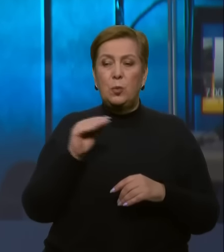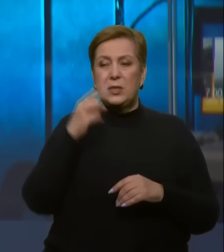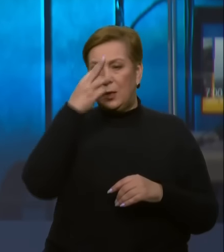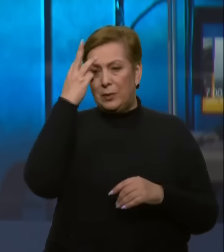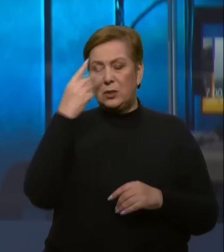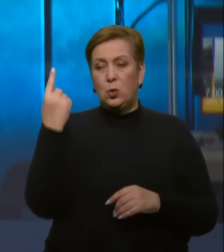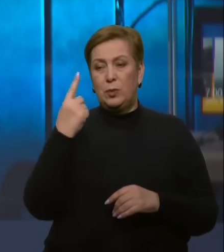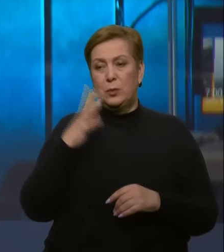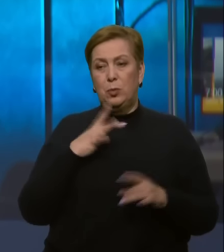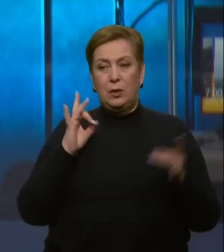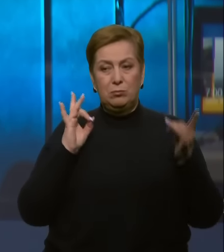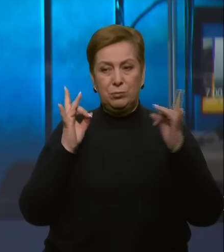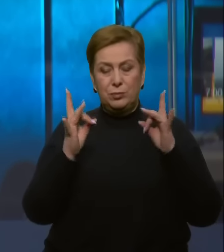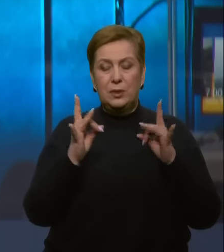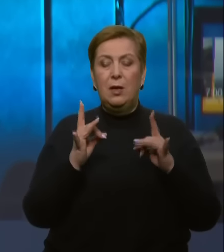Хмельницькій областях.